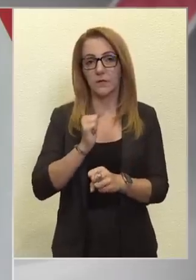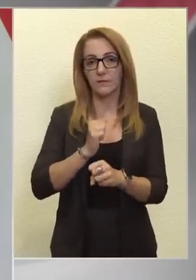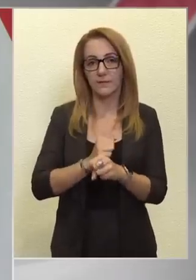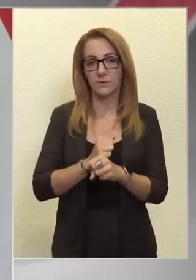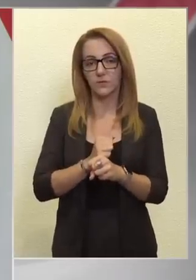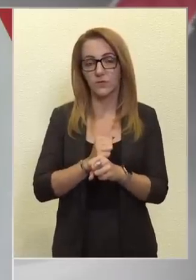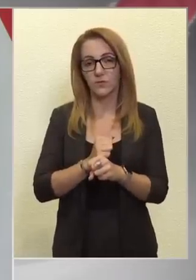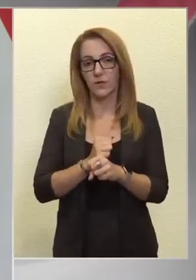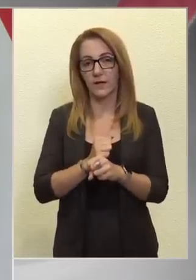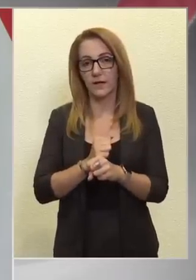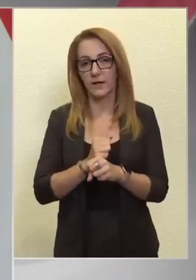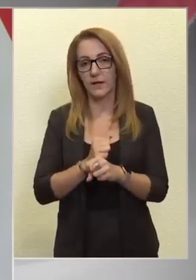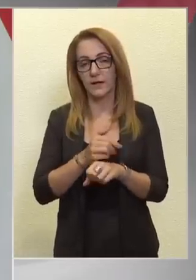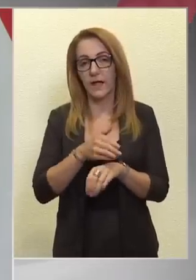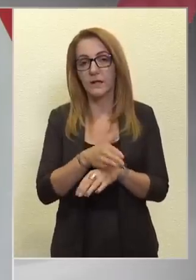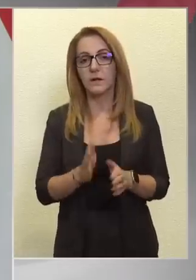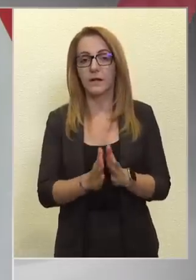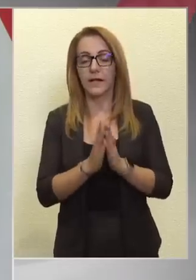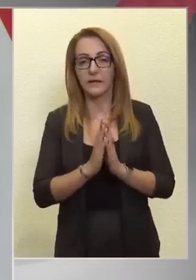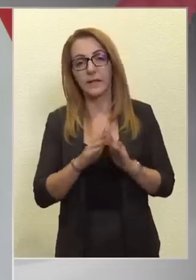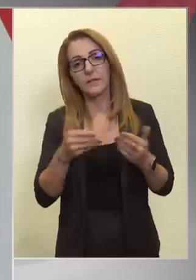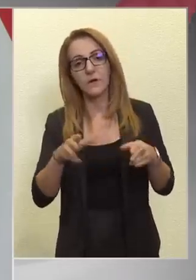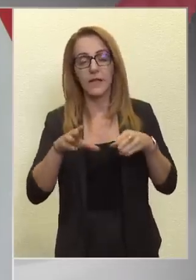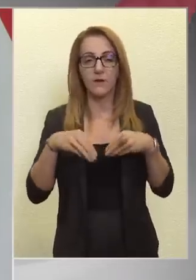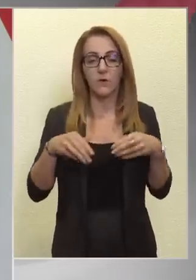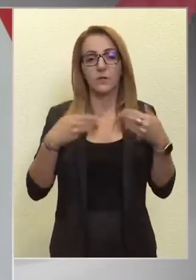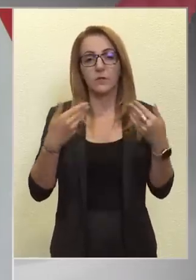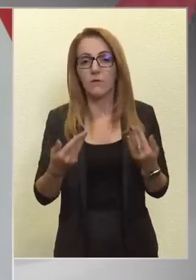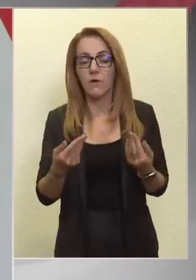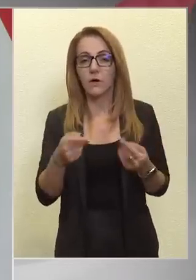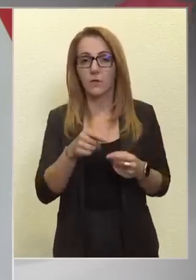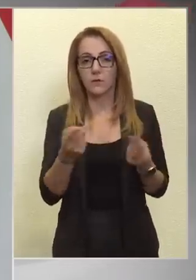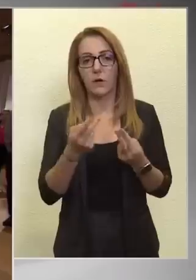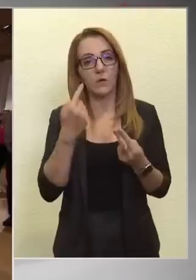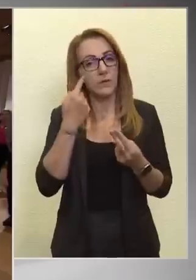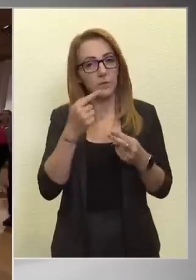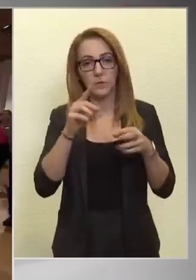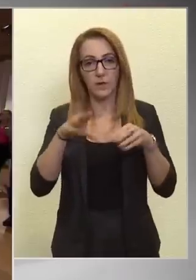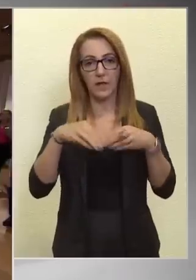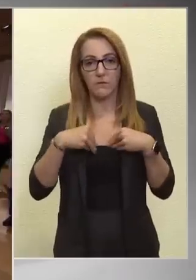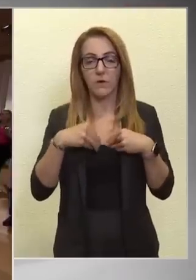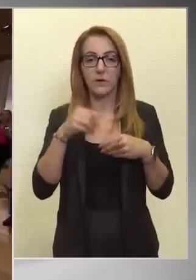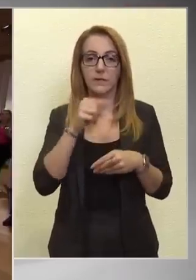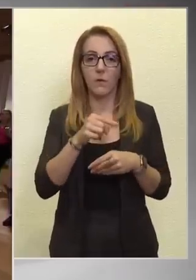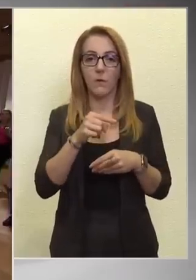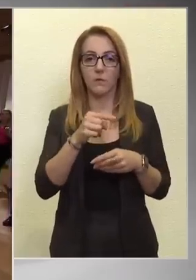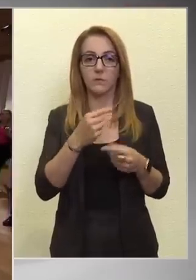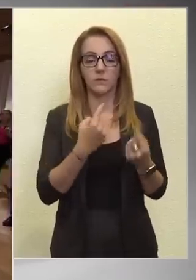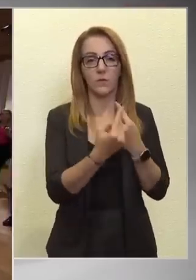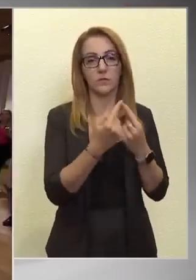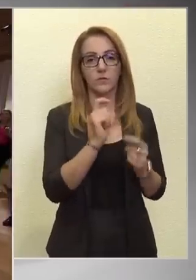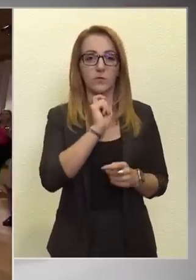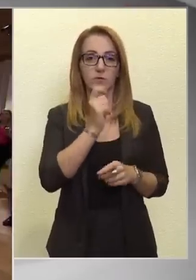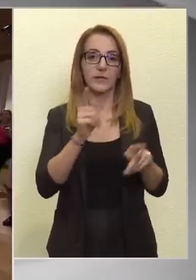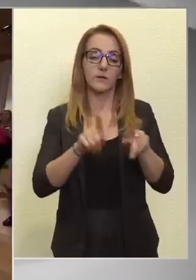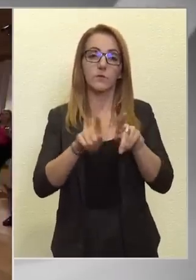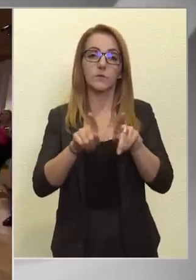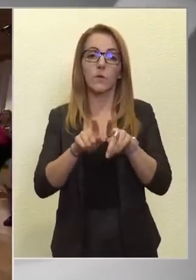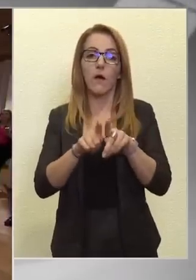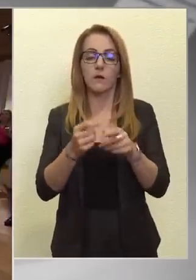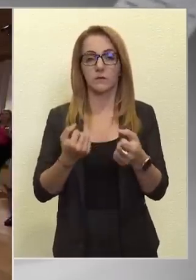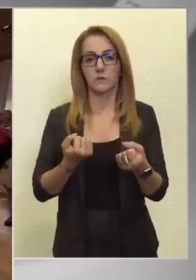által kérteket vagy elfogadta, vagy pedig ott, ahol nem tudtuk elfogadni. Ott kölcsönösen sikerült olyan